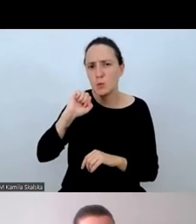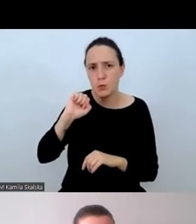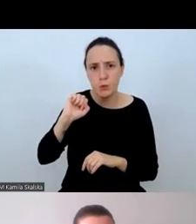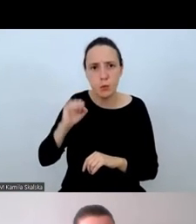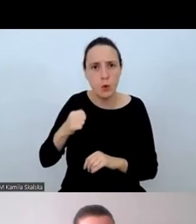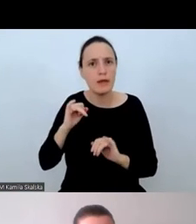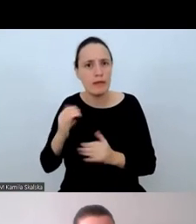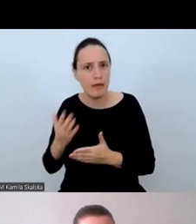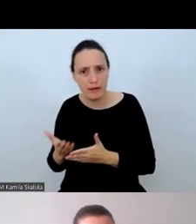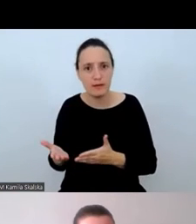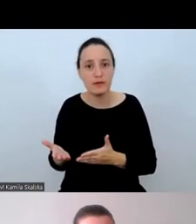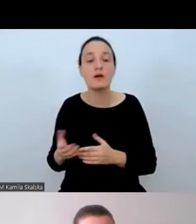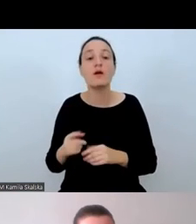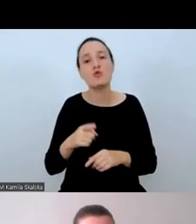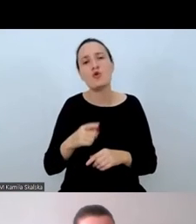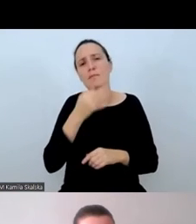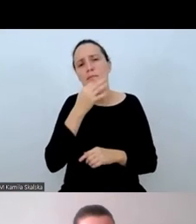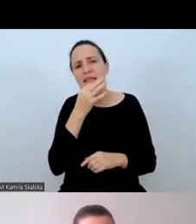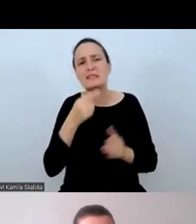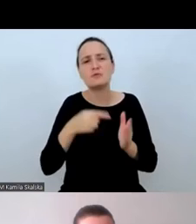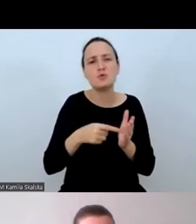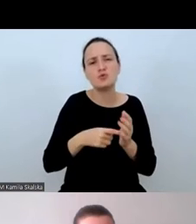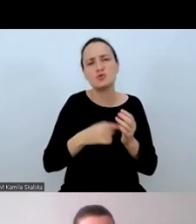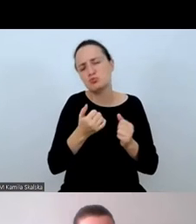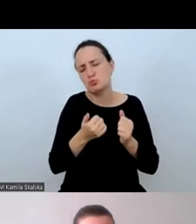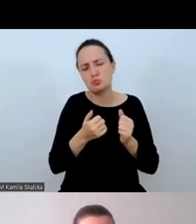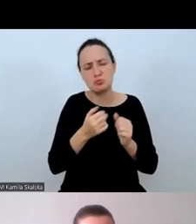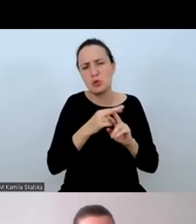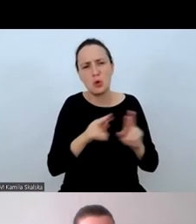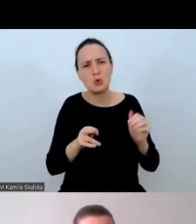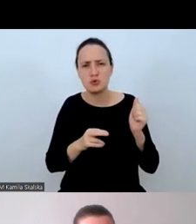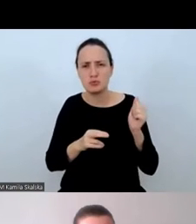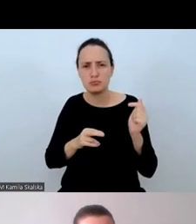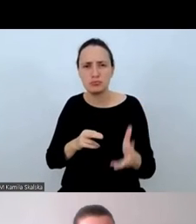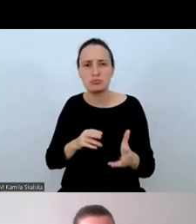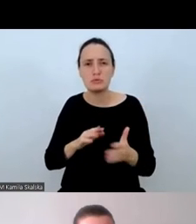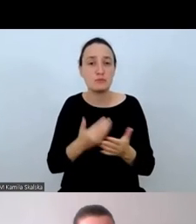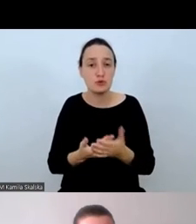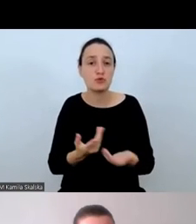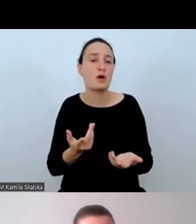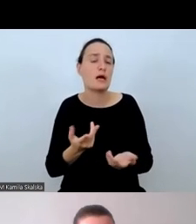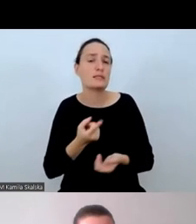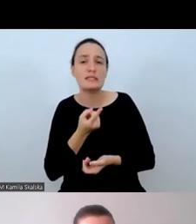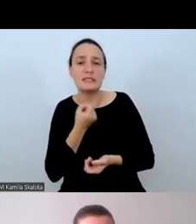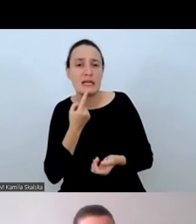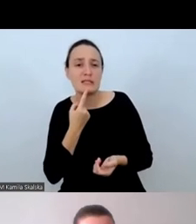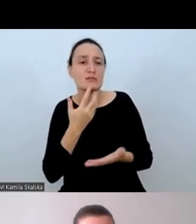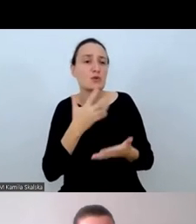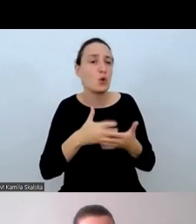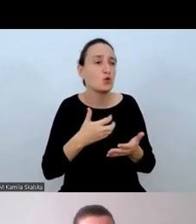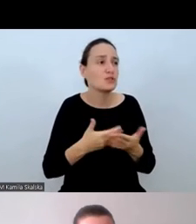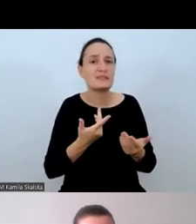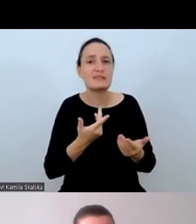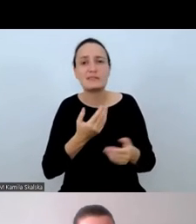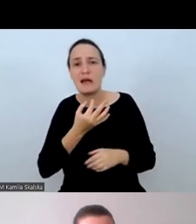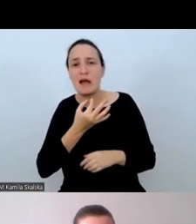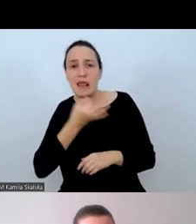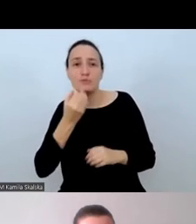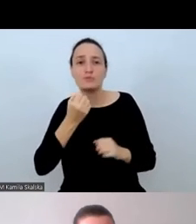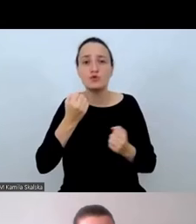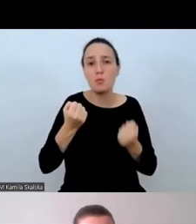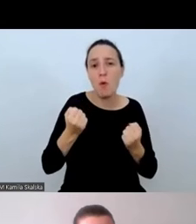Nasze pytania dotyczyły przeróżnych obszarów, jak przykład używanie języka, który język uważa za swój najmocniejszy,